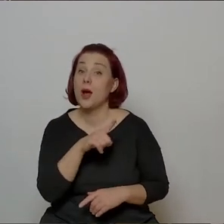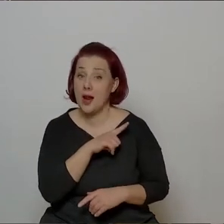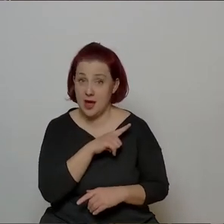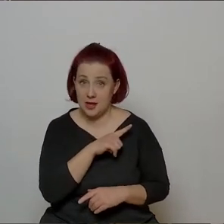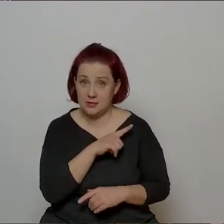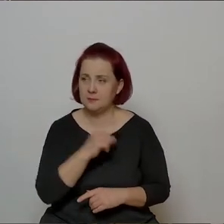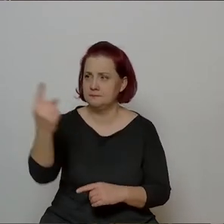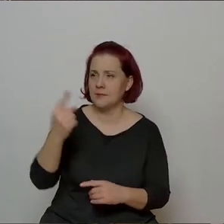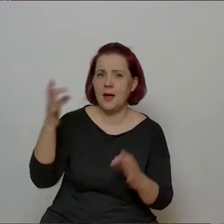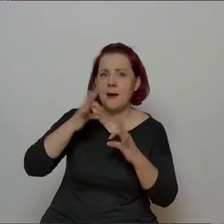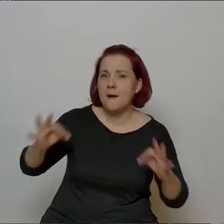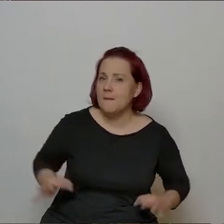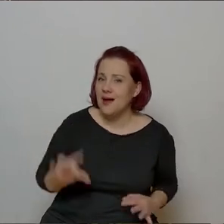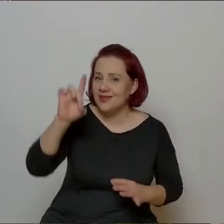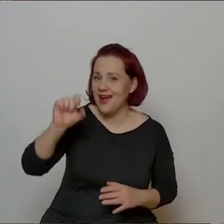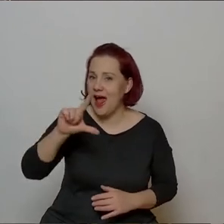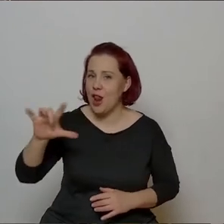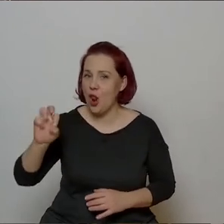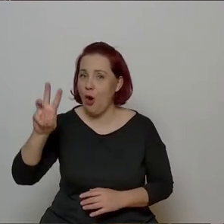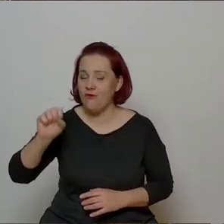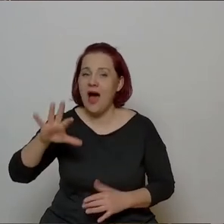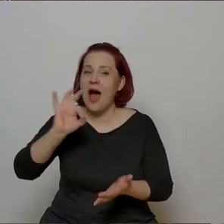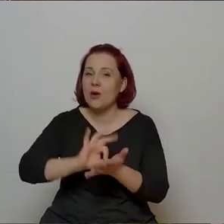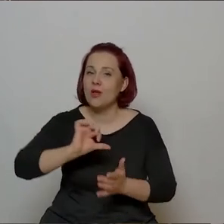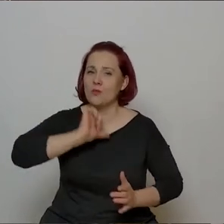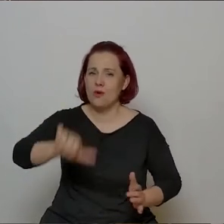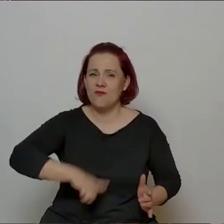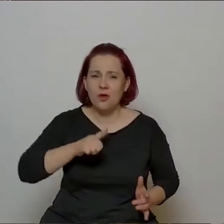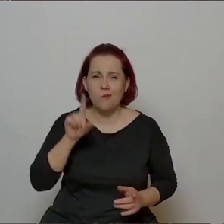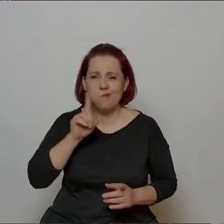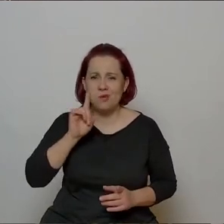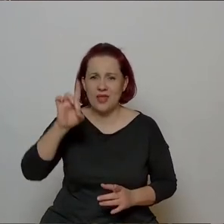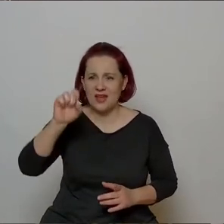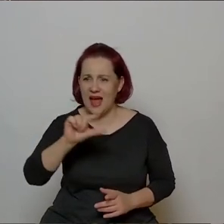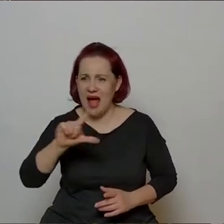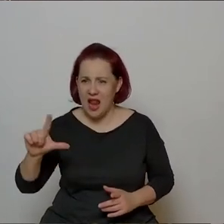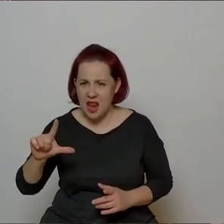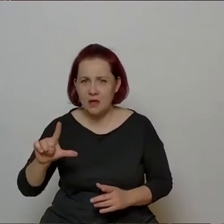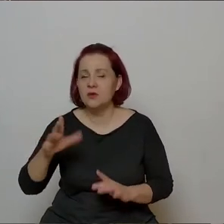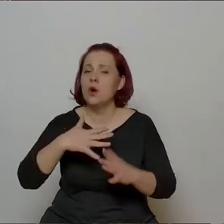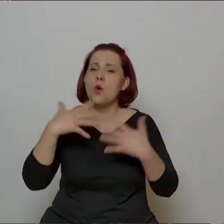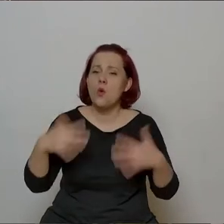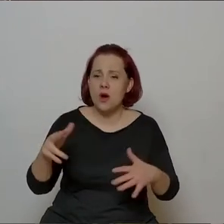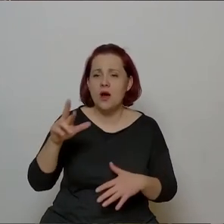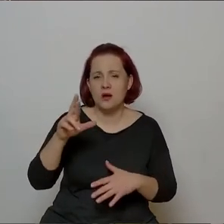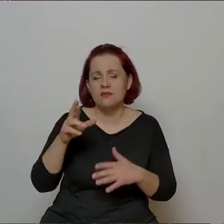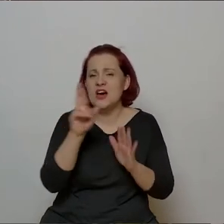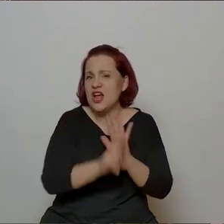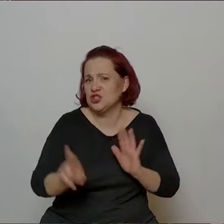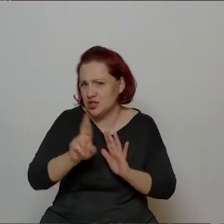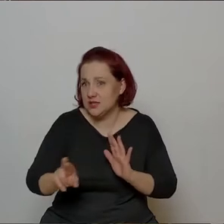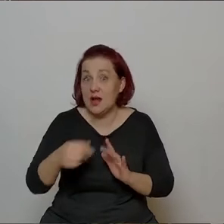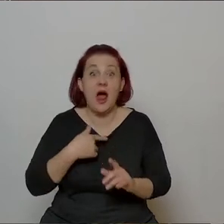przyszła do nas pani Jadwiga Halina Gallowa. To była wdowa po Iwonie Gallu, po wielkim polskim reżyserzy scenografie. Ona sama